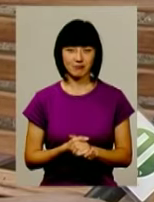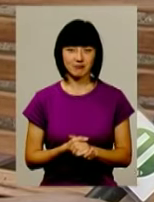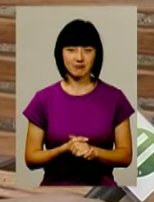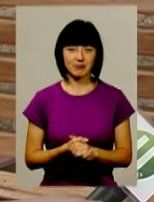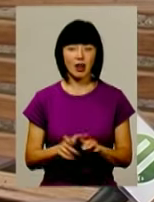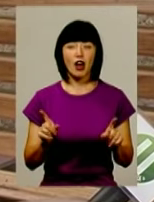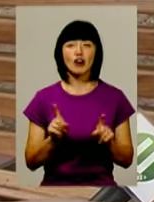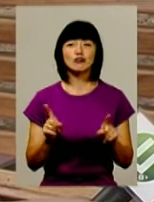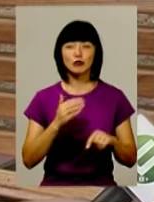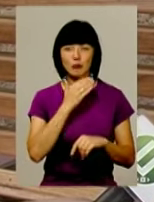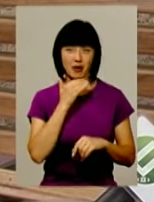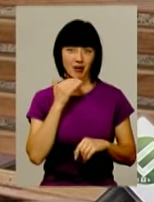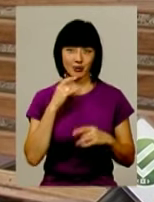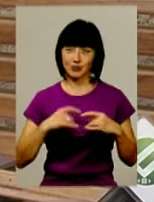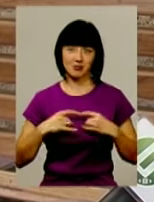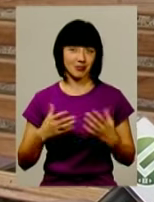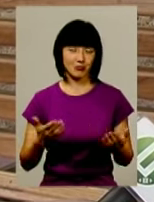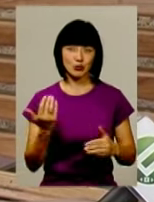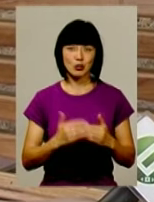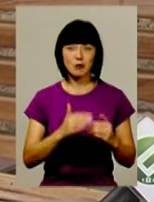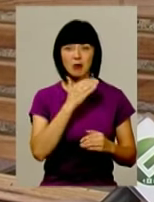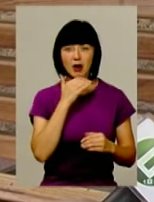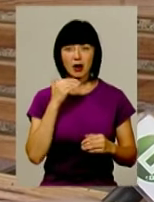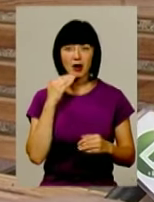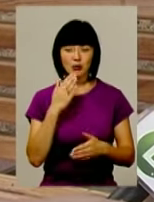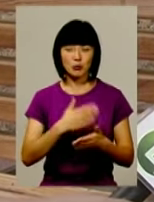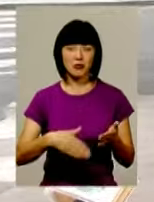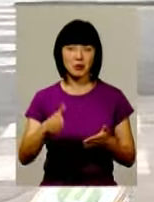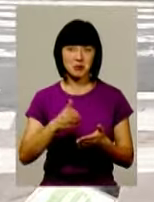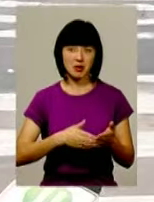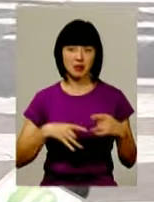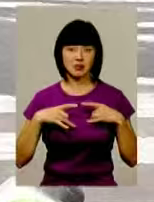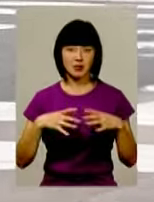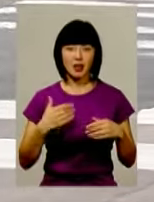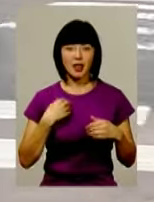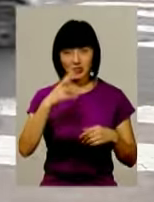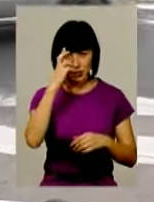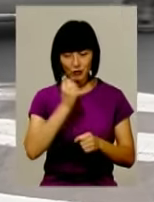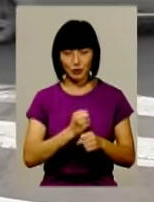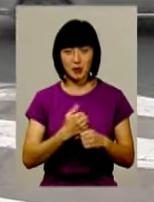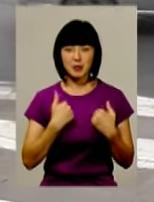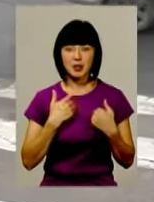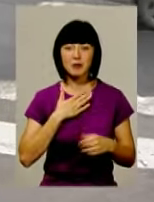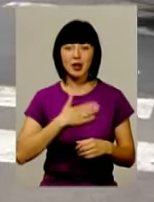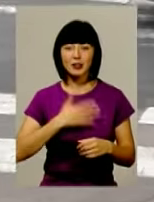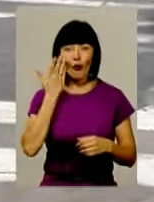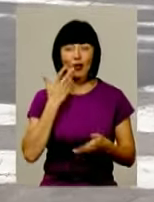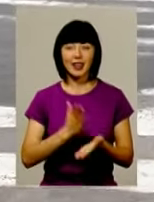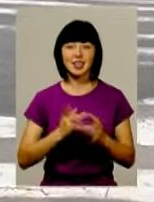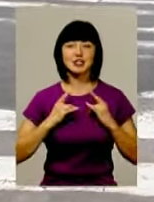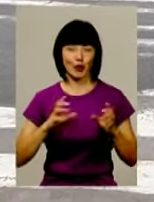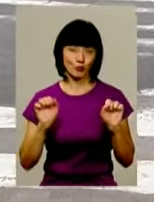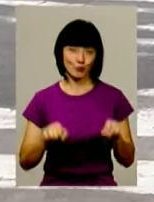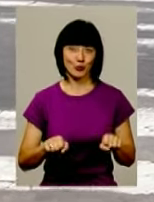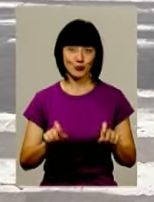А що їх багато? Вже багато свят повідміняли. Я на державній роботі, мені приємно, коли є свято. Я